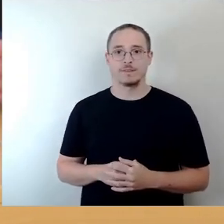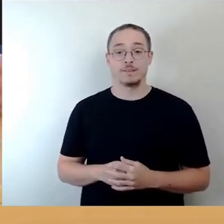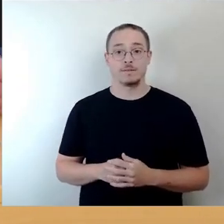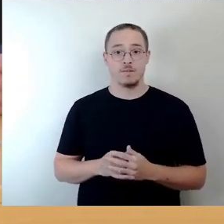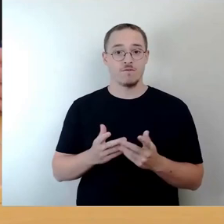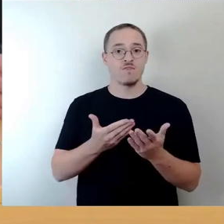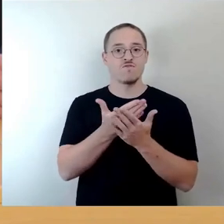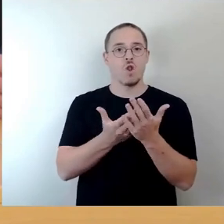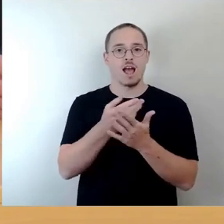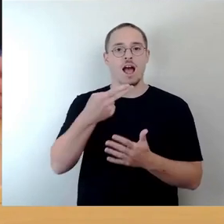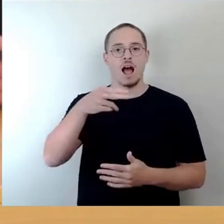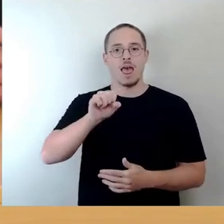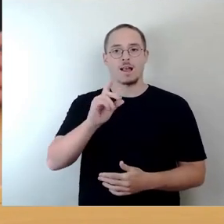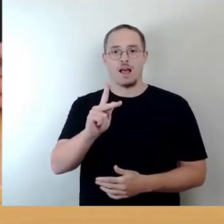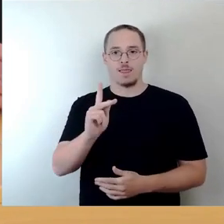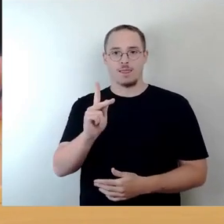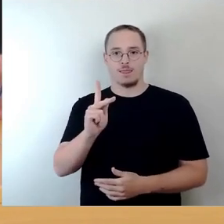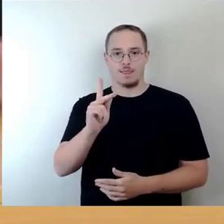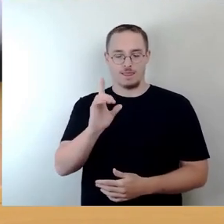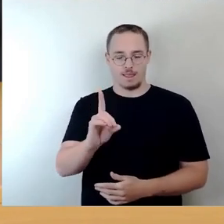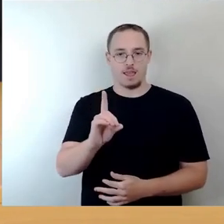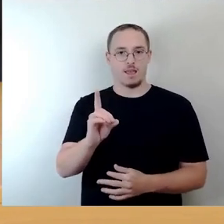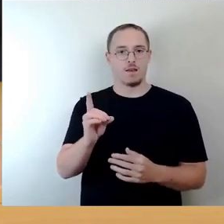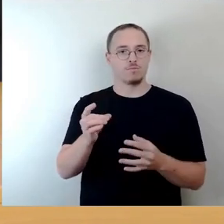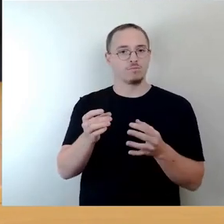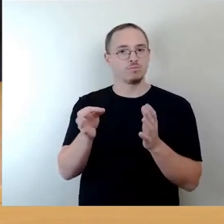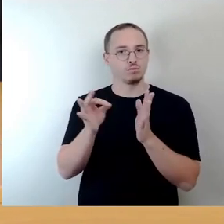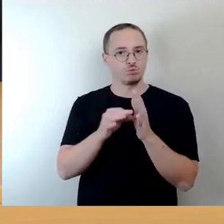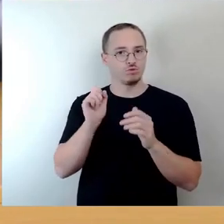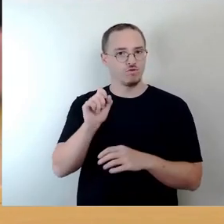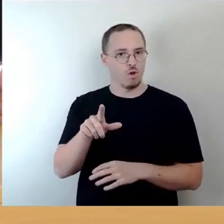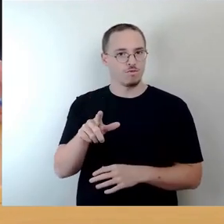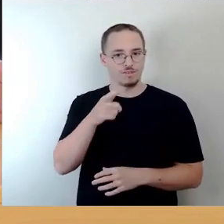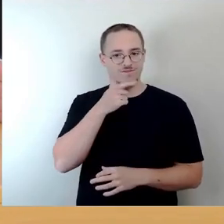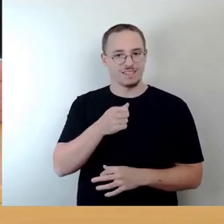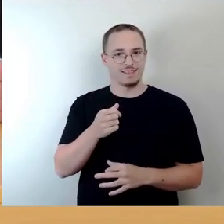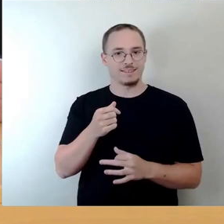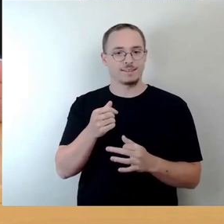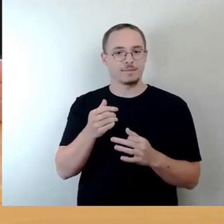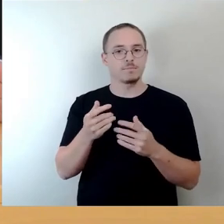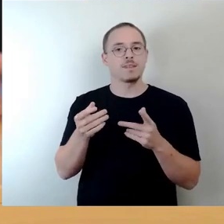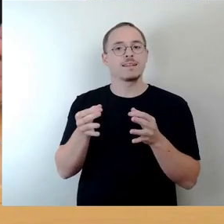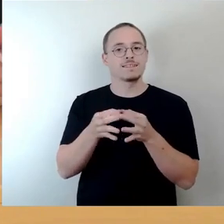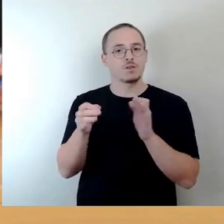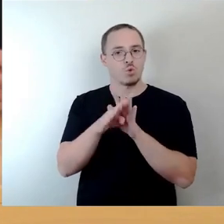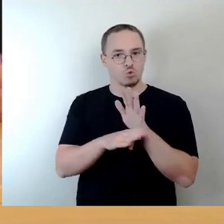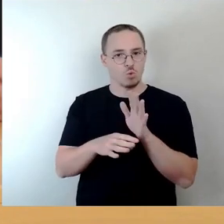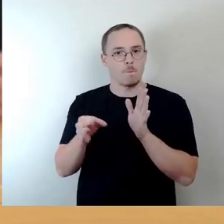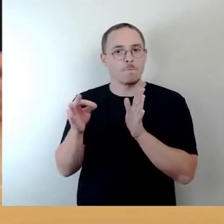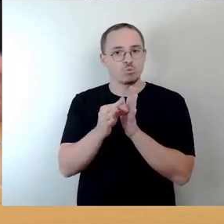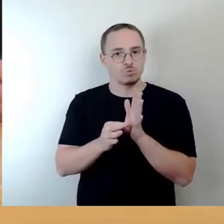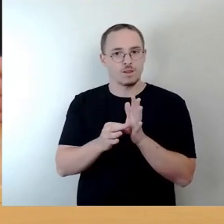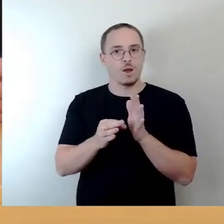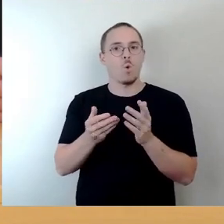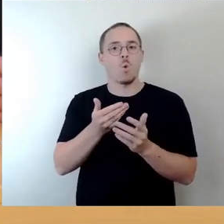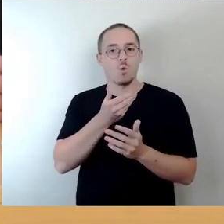12 nach dem Punkt Tagesordnung ohne Debatte behandeln. Wer damit einverstanden ist, den bitte ich um